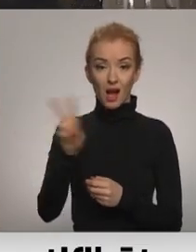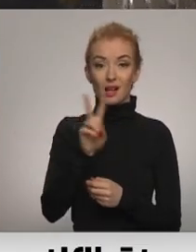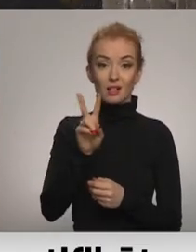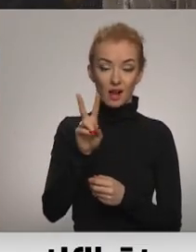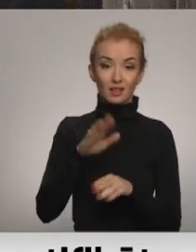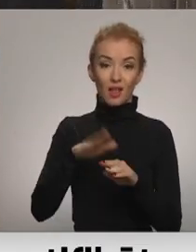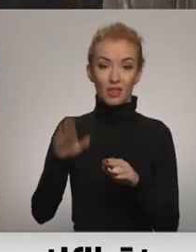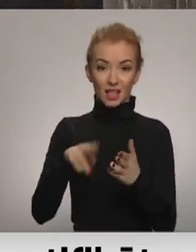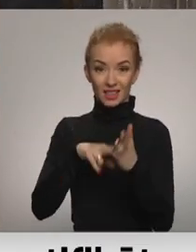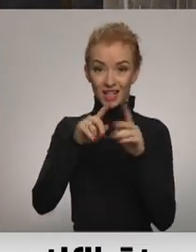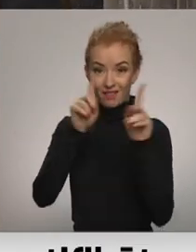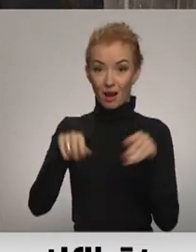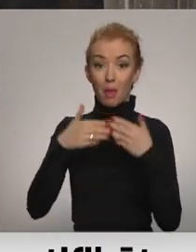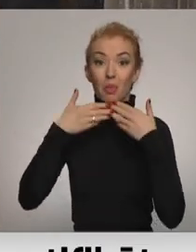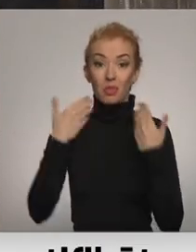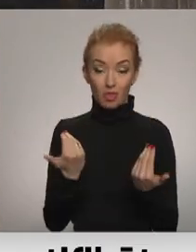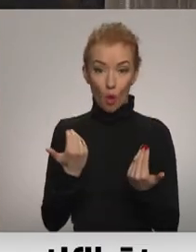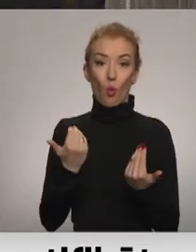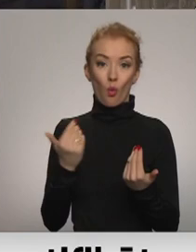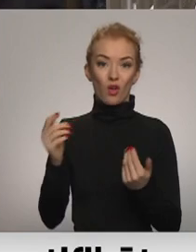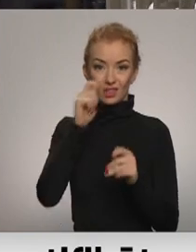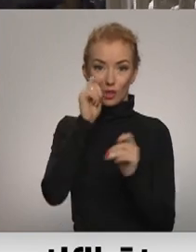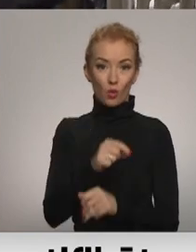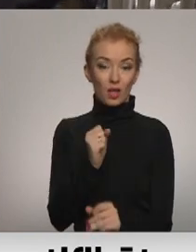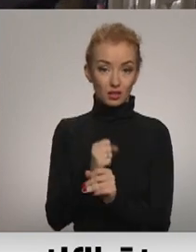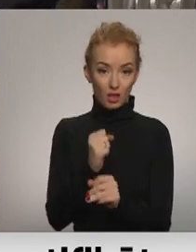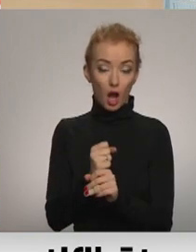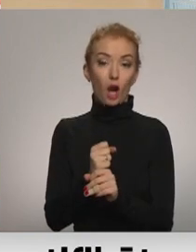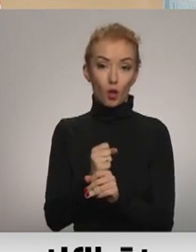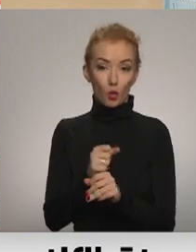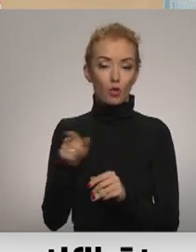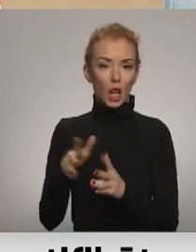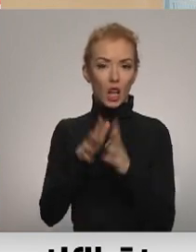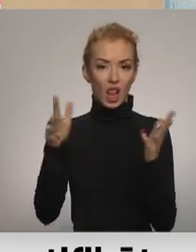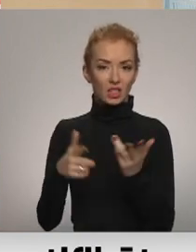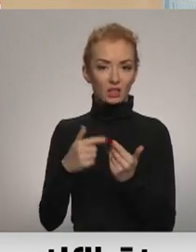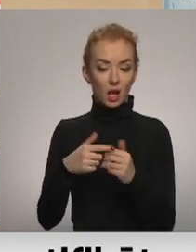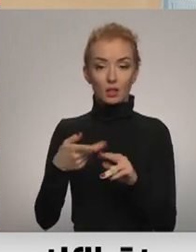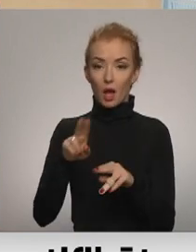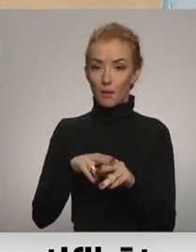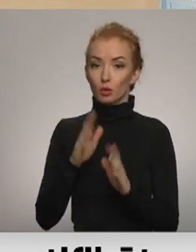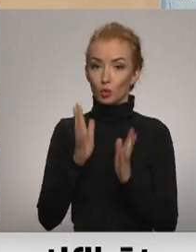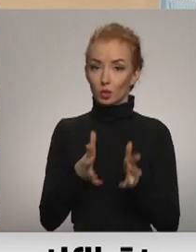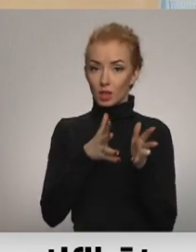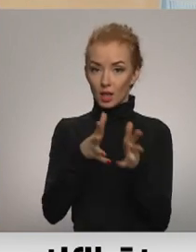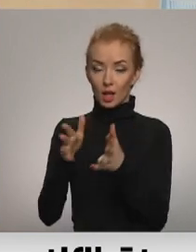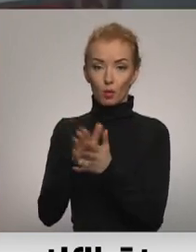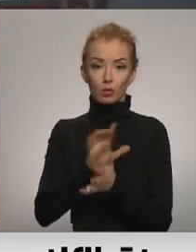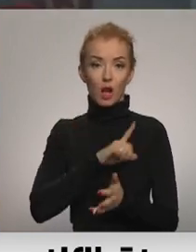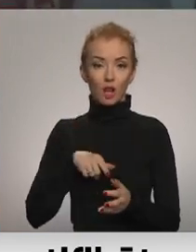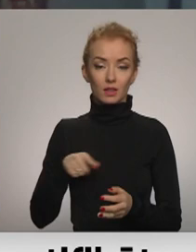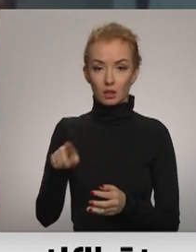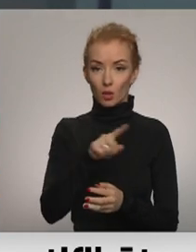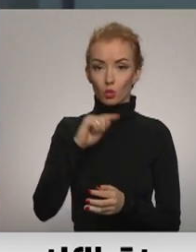nēsamības dēļ varētu saudēt darbu, ir pietiekami liels vērtē eksperti. Līdz ar to tam noteikti būs ietekmi uz Latvijas tautas